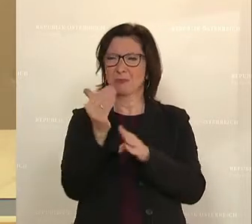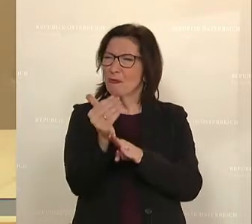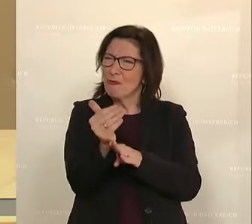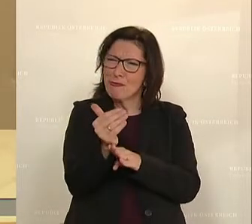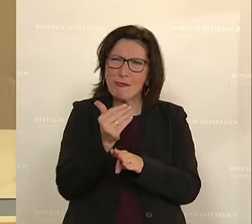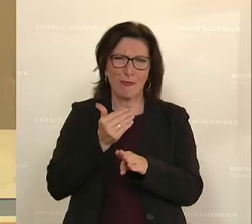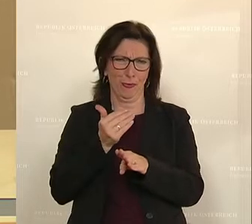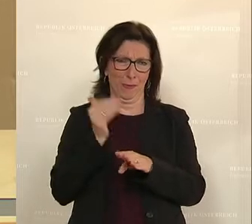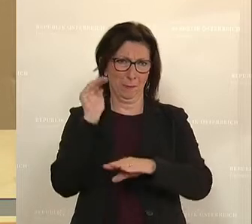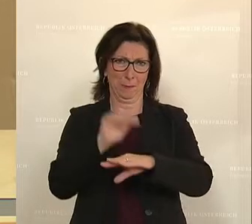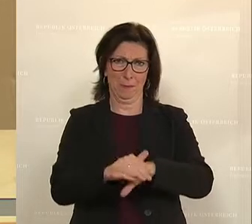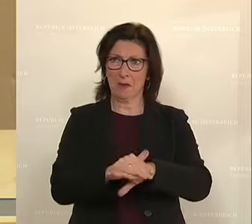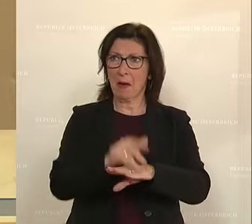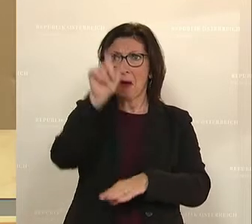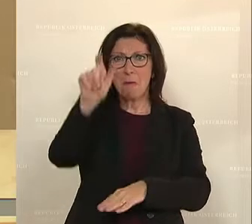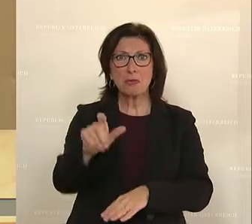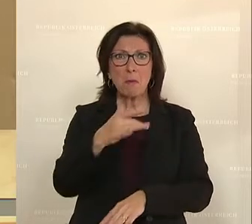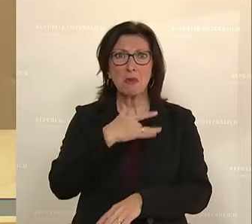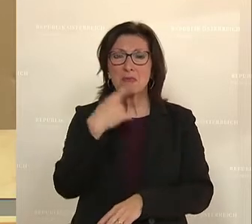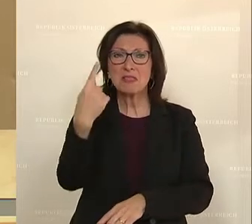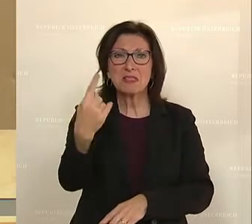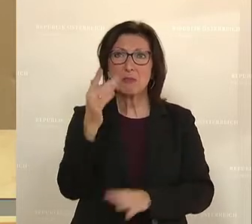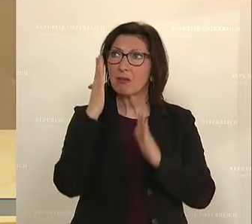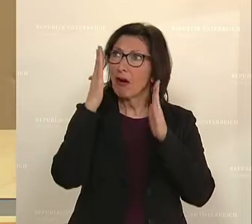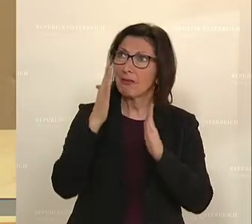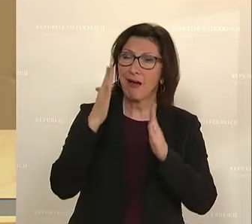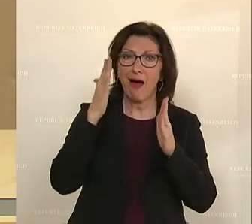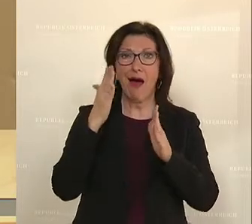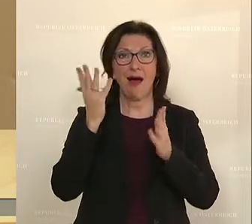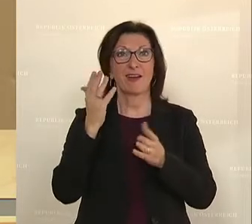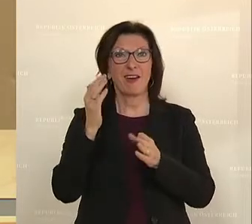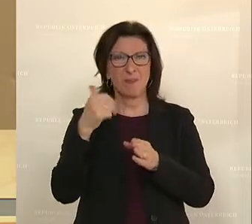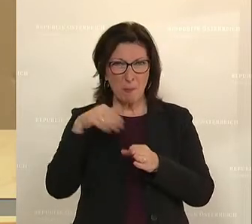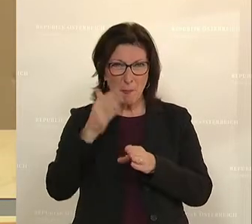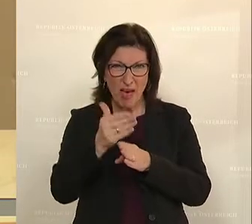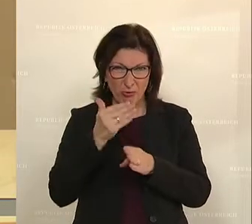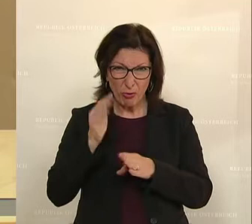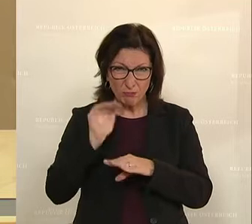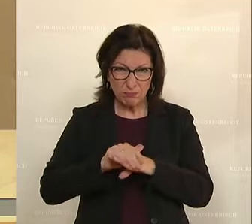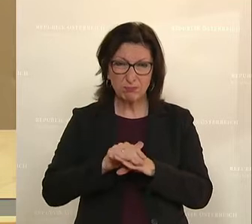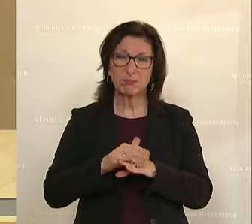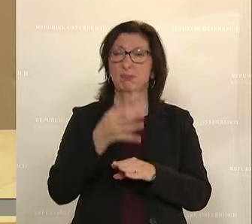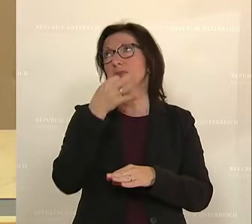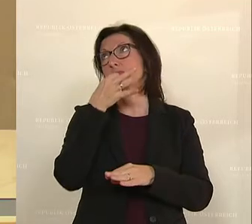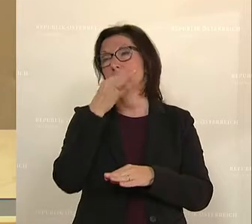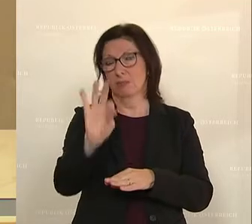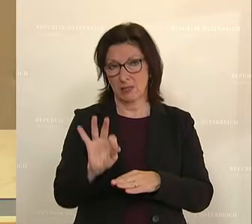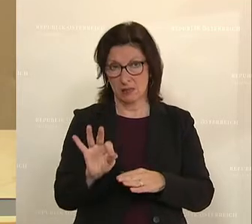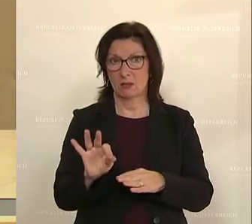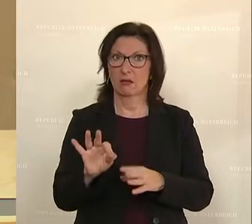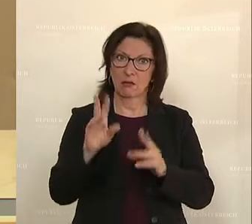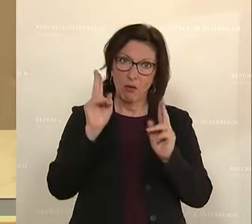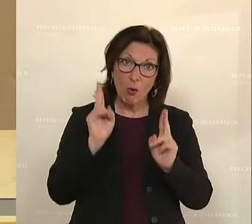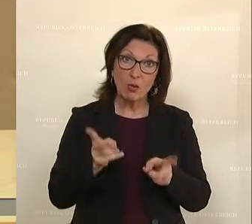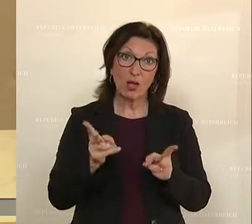werden, bei dem die betroffene Frau oft noch gar nichts weiß. Je früher er erkannt wird, desto besser und schonender kann